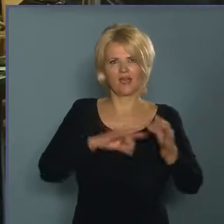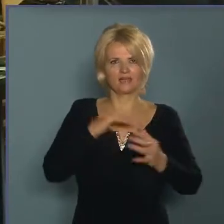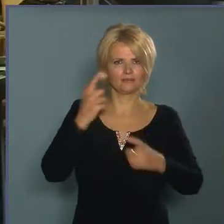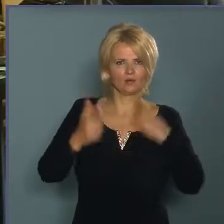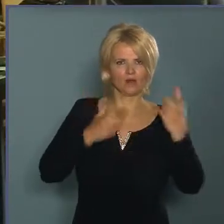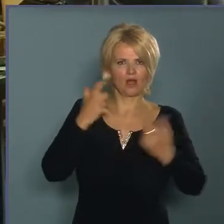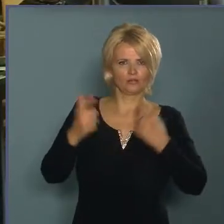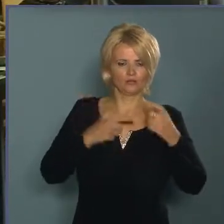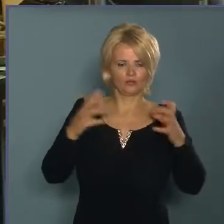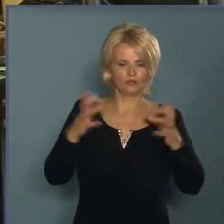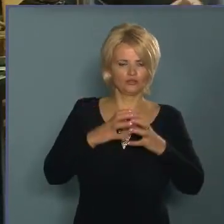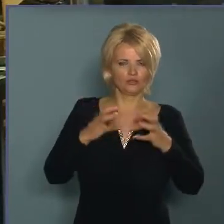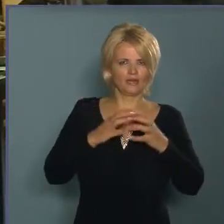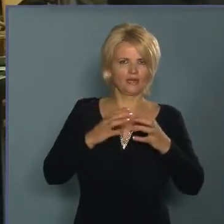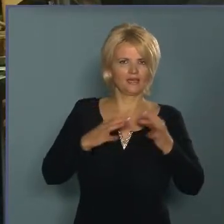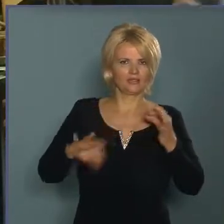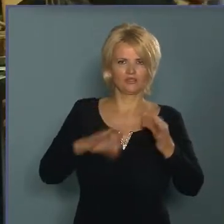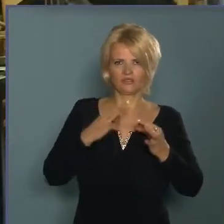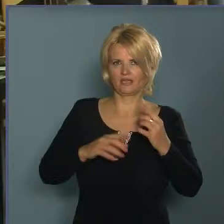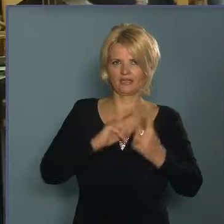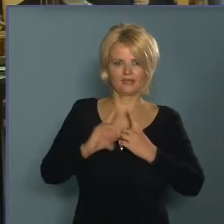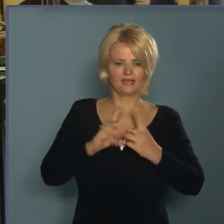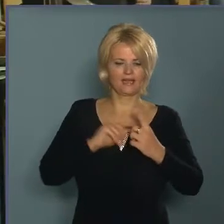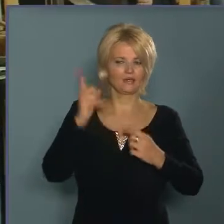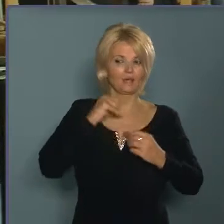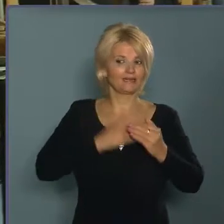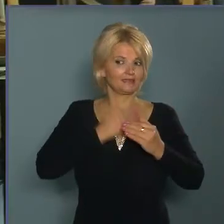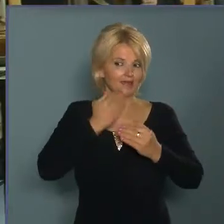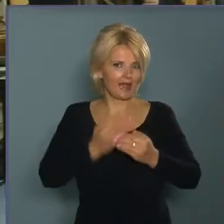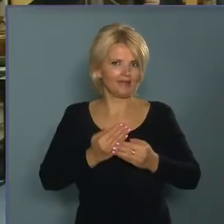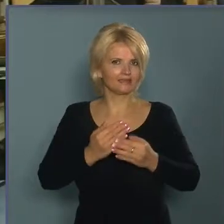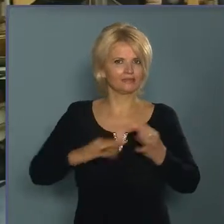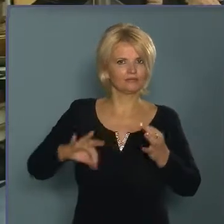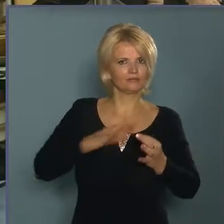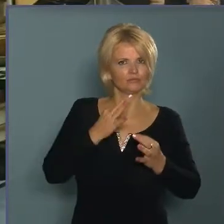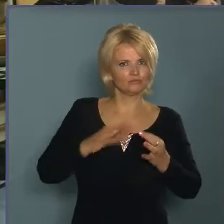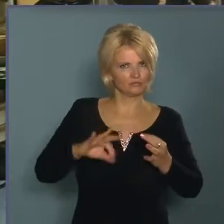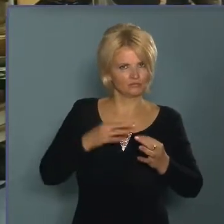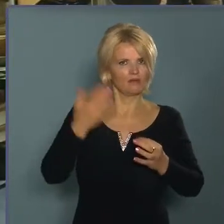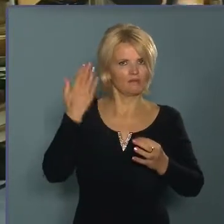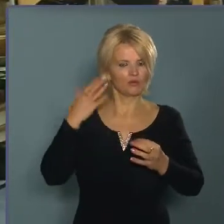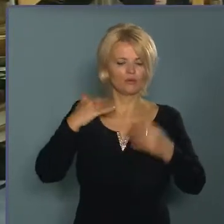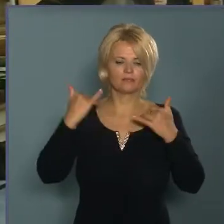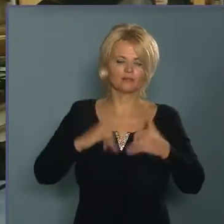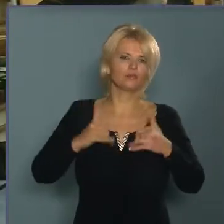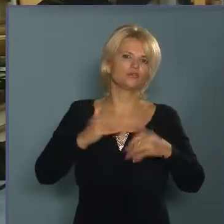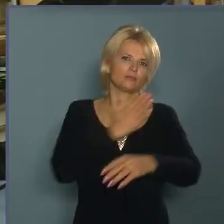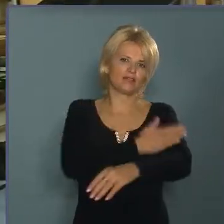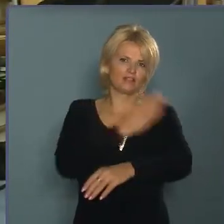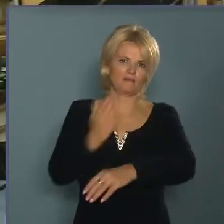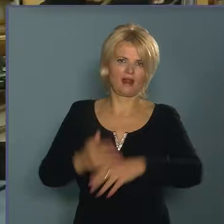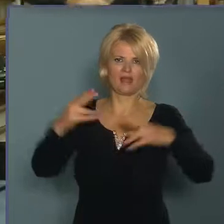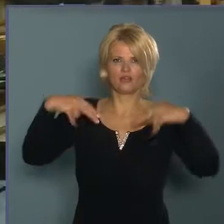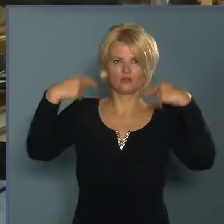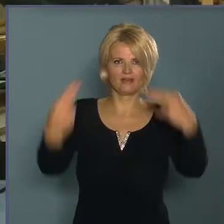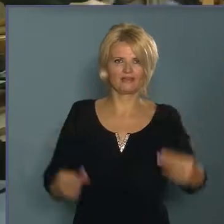rendénysereg, ahhoz képest játszottak a zenezet. Amit most eddig játszottuk, ugye ez a muzsikás együttes felem volt, mosok a másik felem.